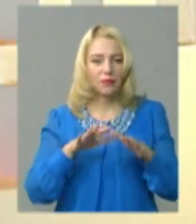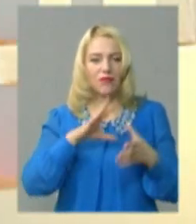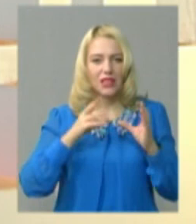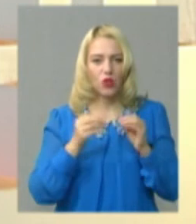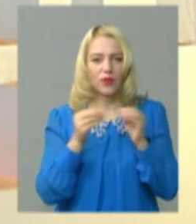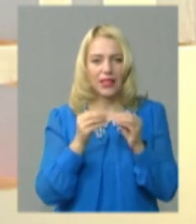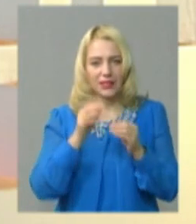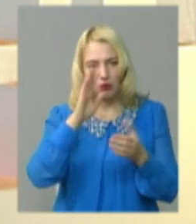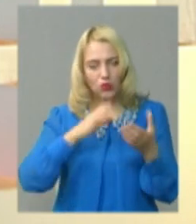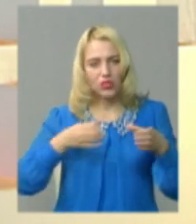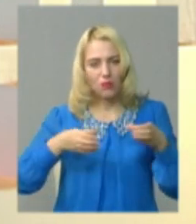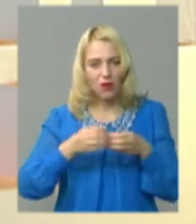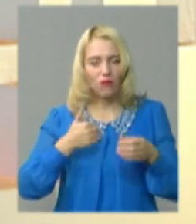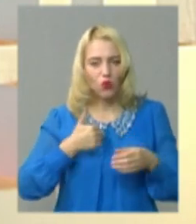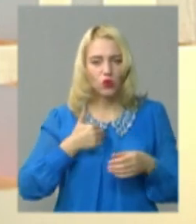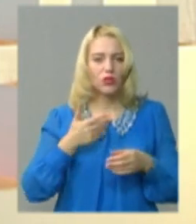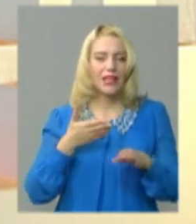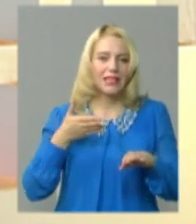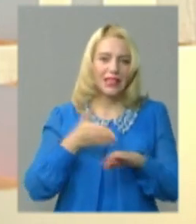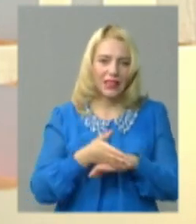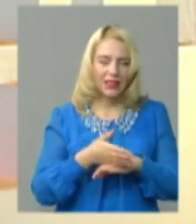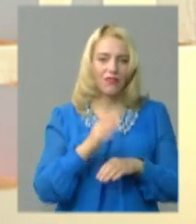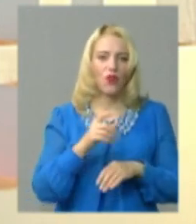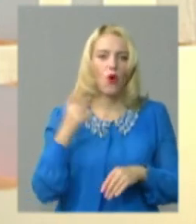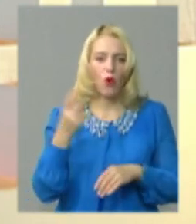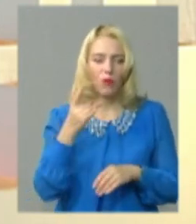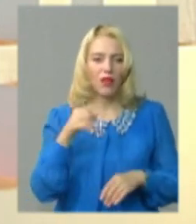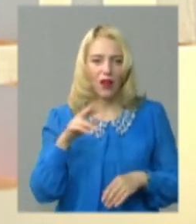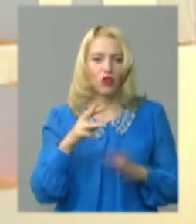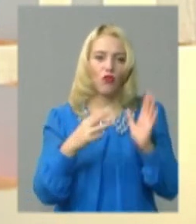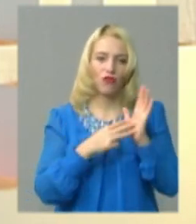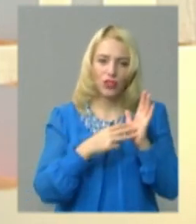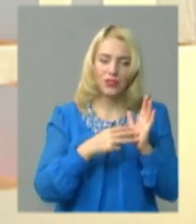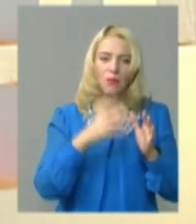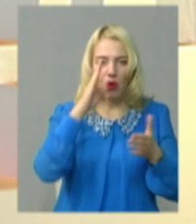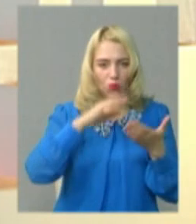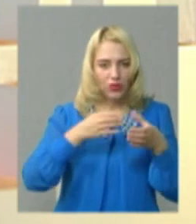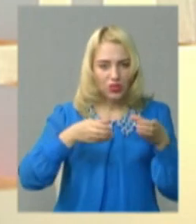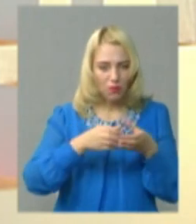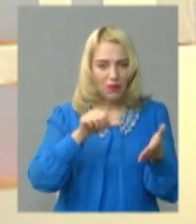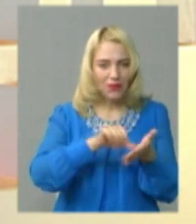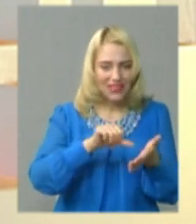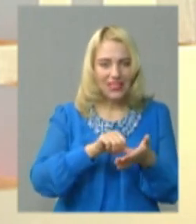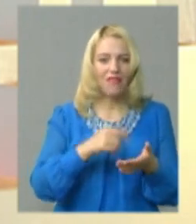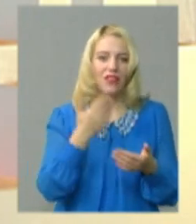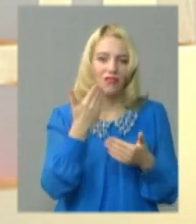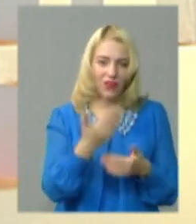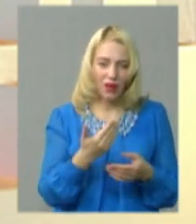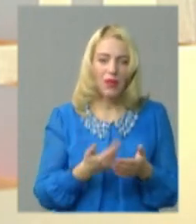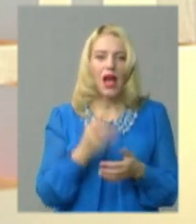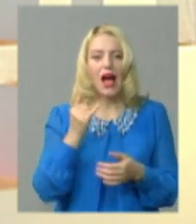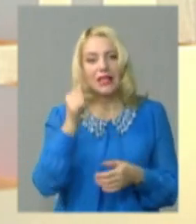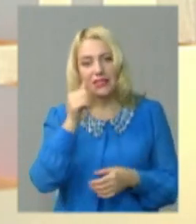мають намір зайти в облраду. З представниками восьми із них ми провели публічні співбесіди. Відзавтра починаємо спілкуватися із